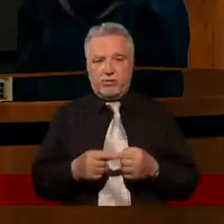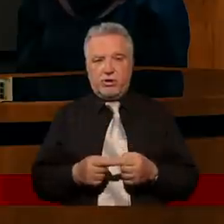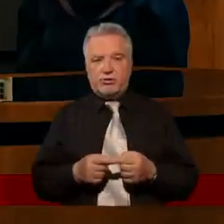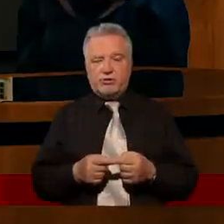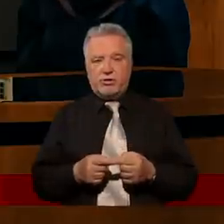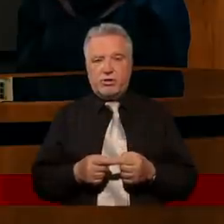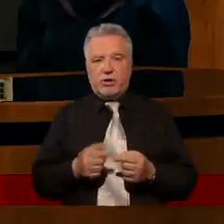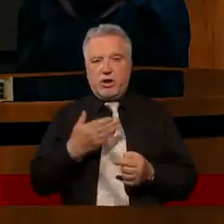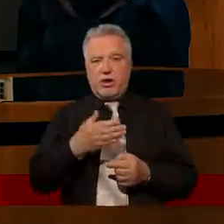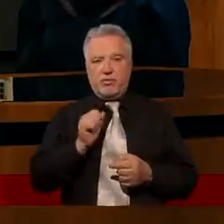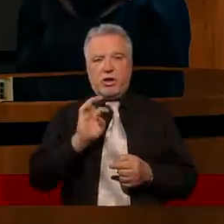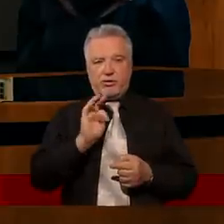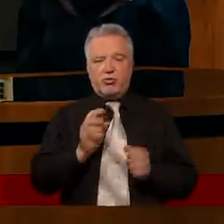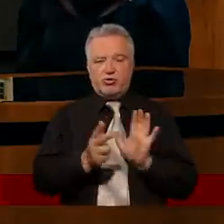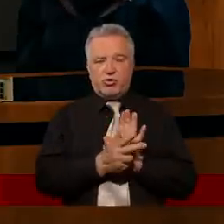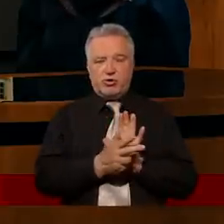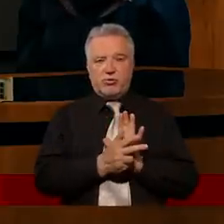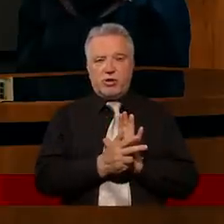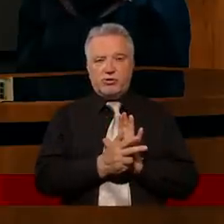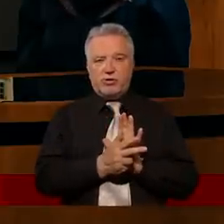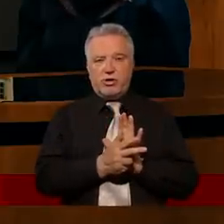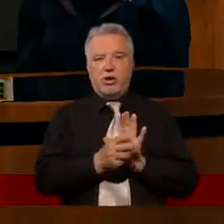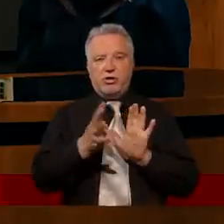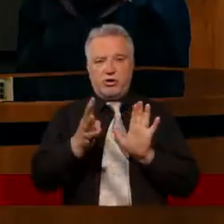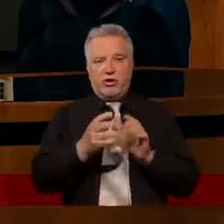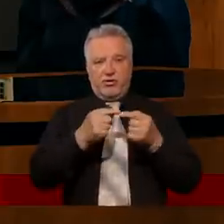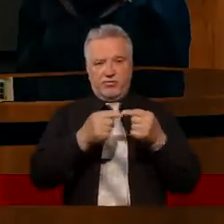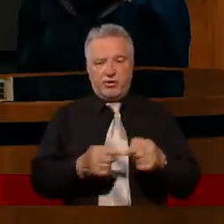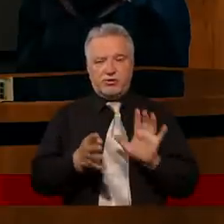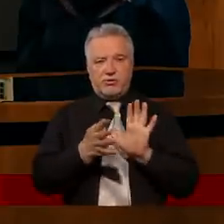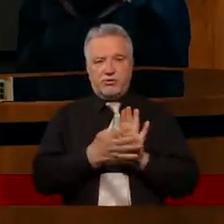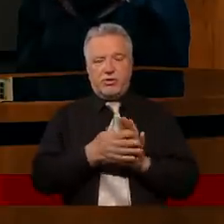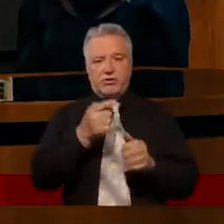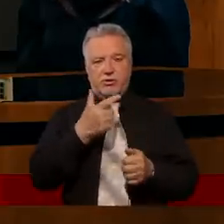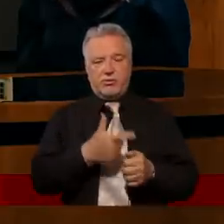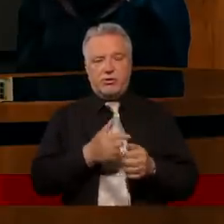czyli Mateusz, rozdział 18, werset 19 i 20.